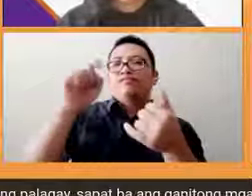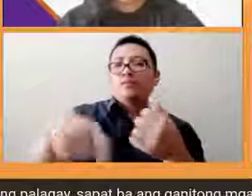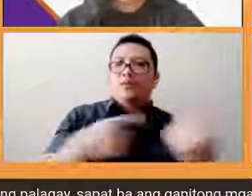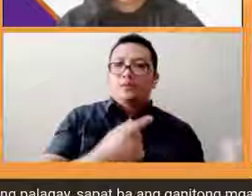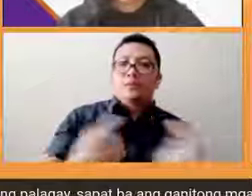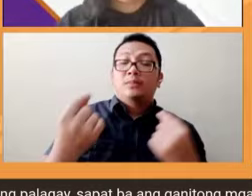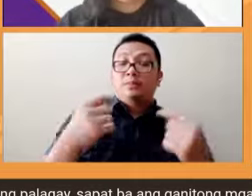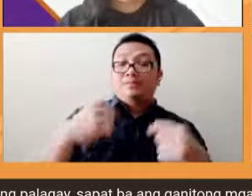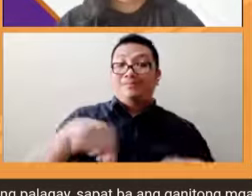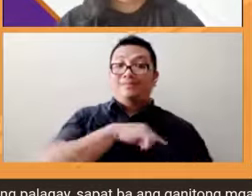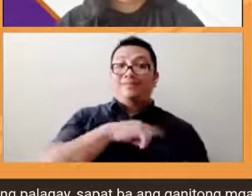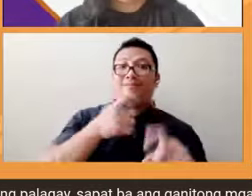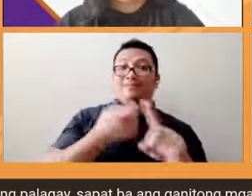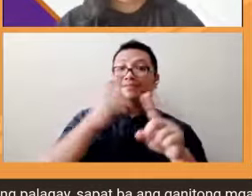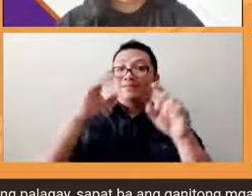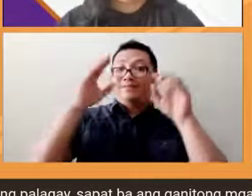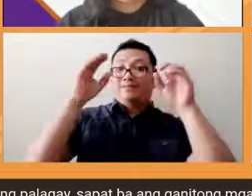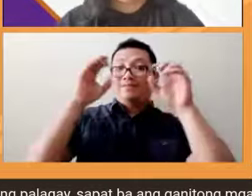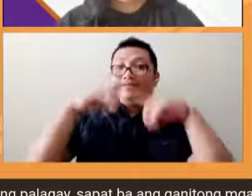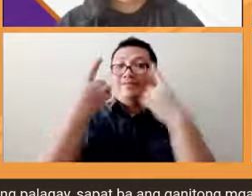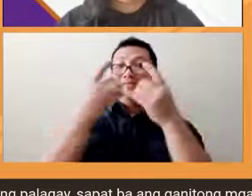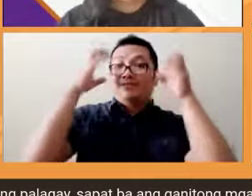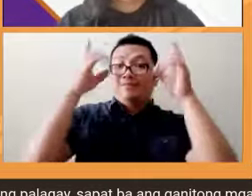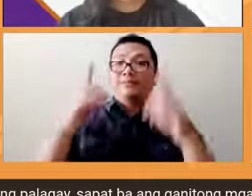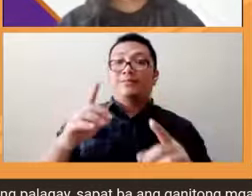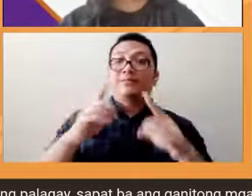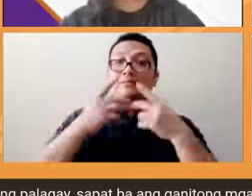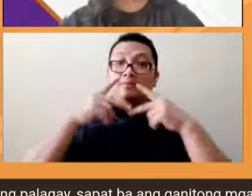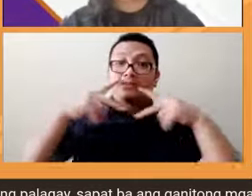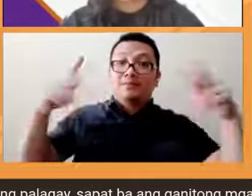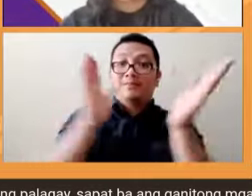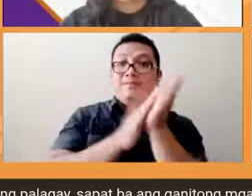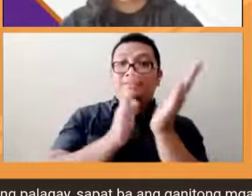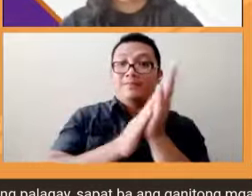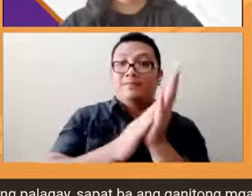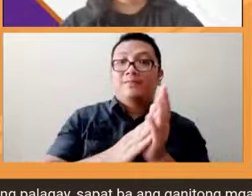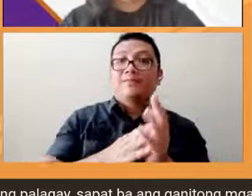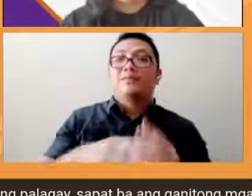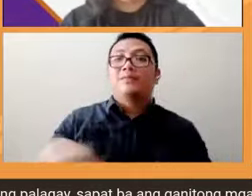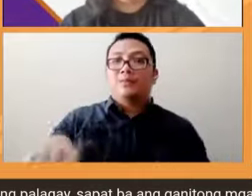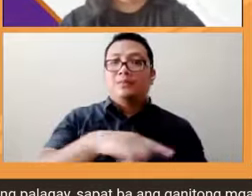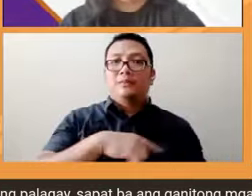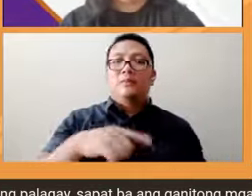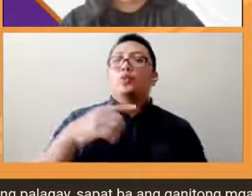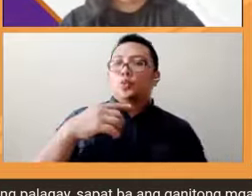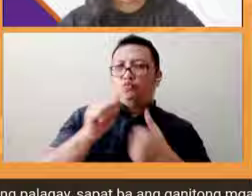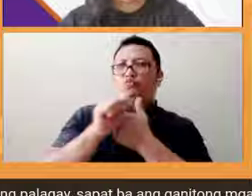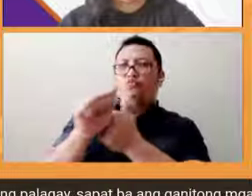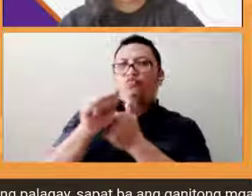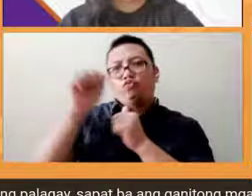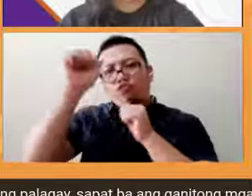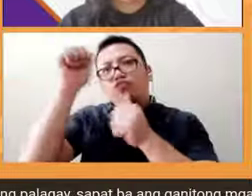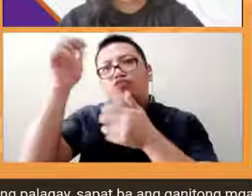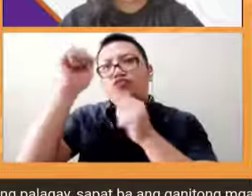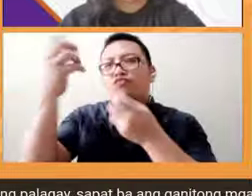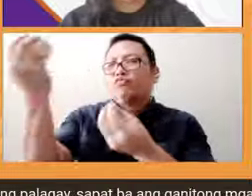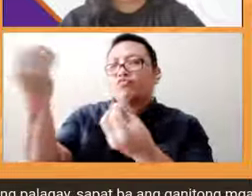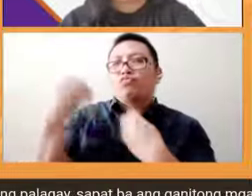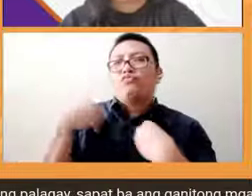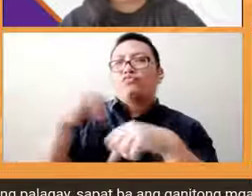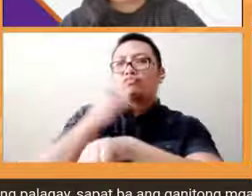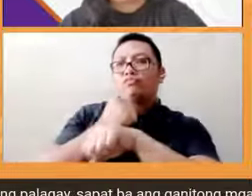kami mga public school teacher ano kami talaga masunurin kung anong bibigay sa amin na